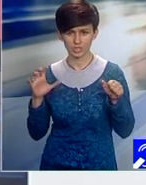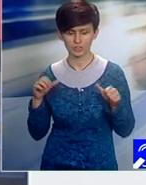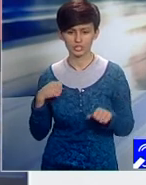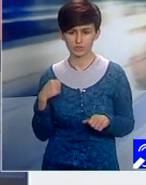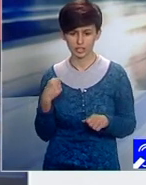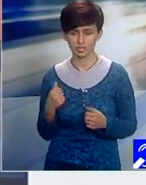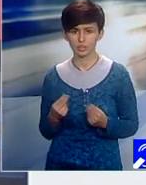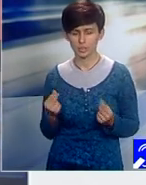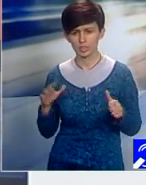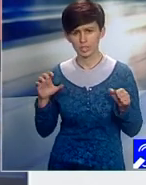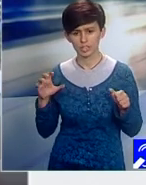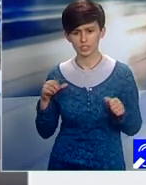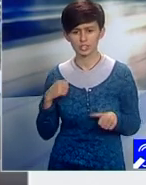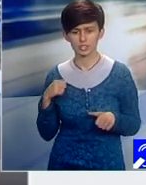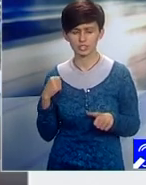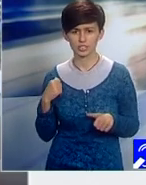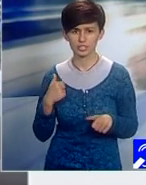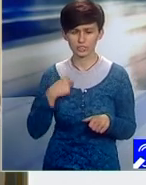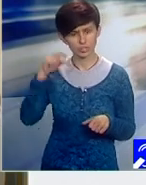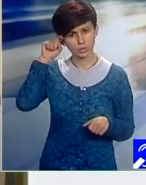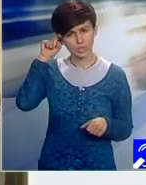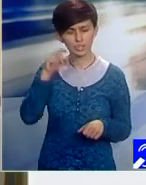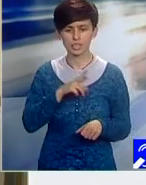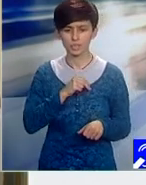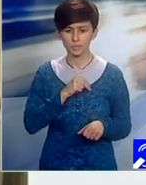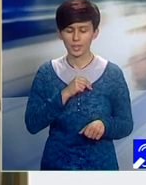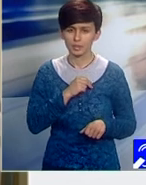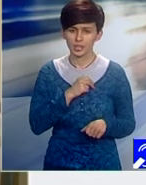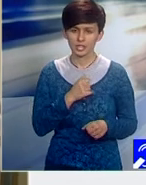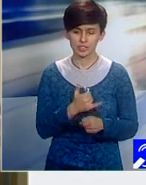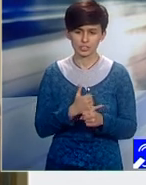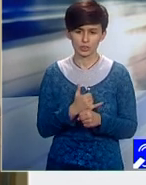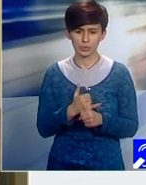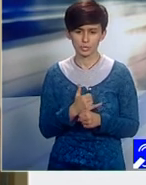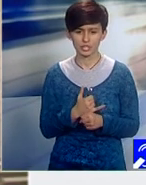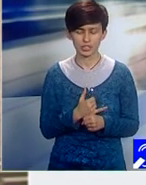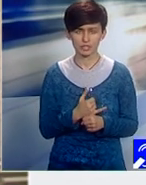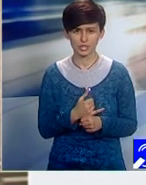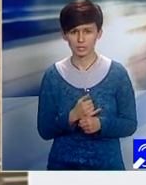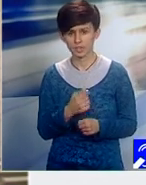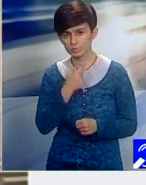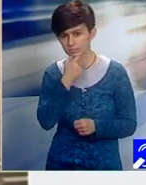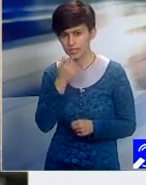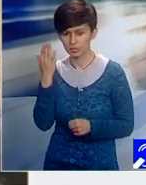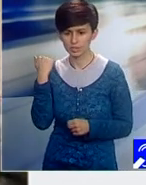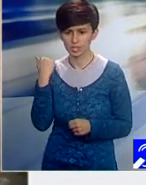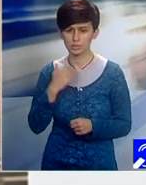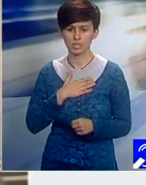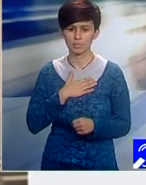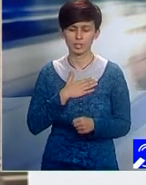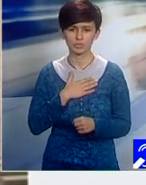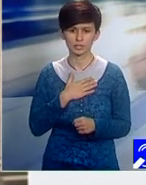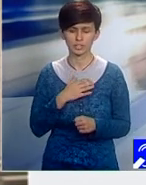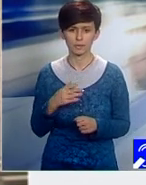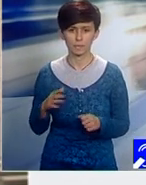Peste 600 și cred că merită să observăm aspectul următor. Dacă în anul trecut am avut, la ediția anterioară am